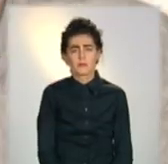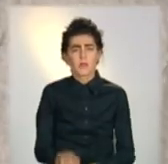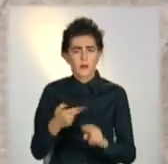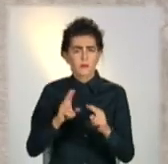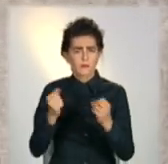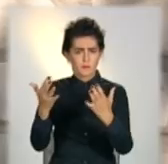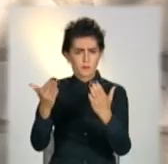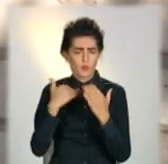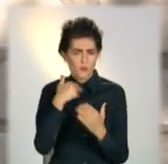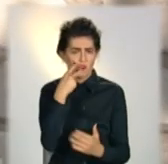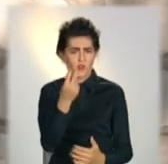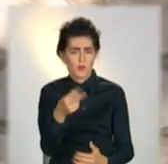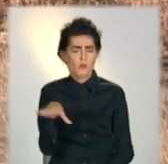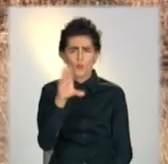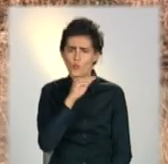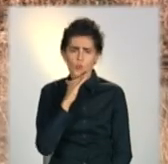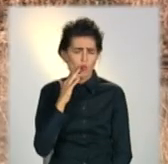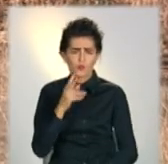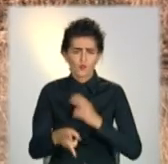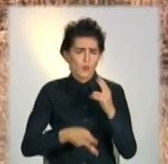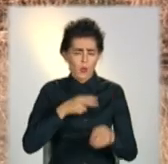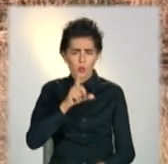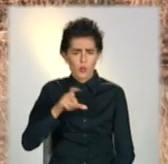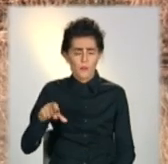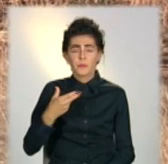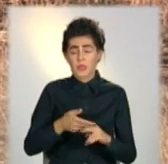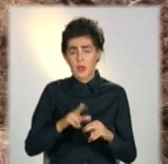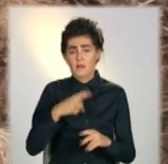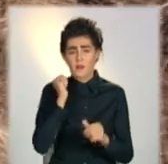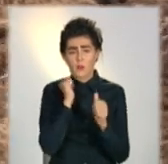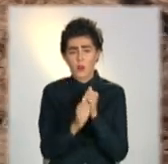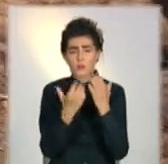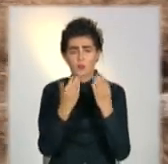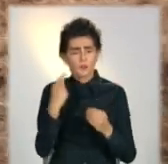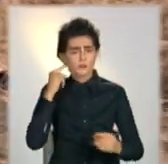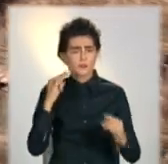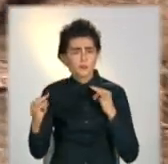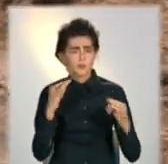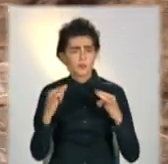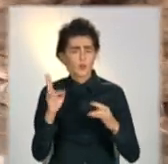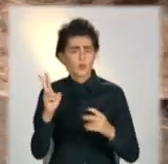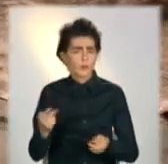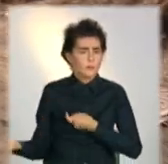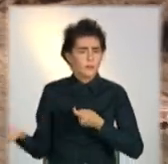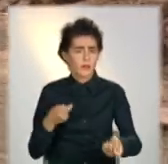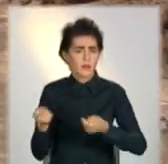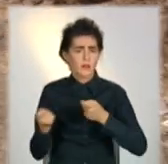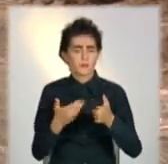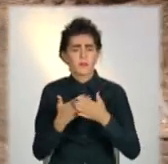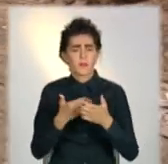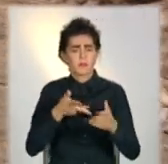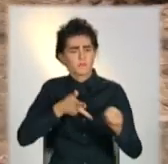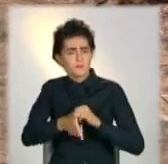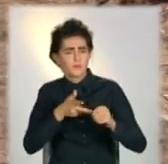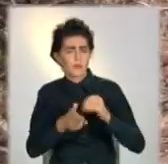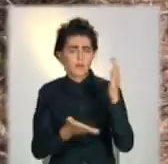саїть. Тут всі жалуються. Місцеві розповідають, майже щодня чують гурки самоскидів. У степ звозять обрізане гілля,